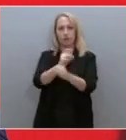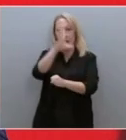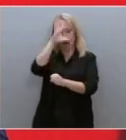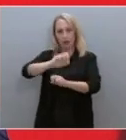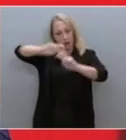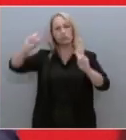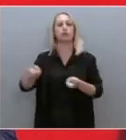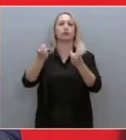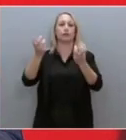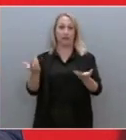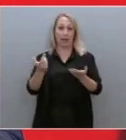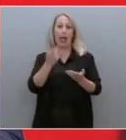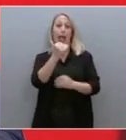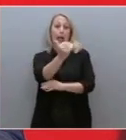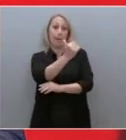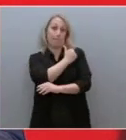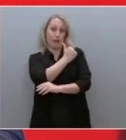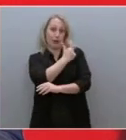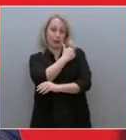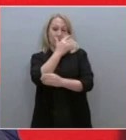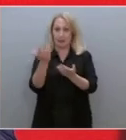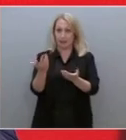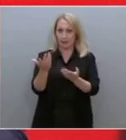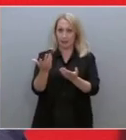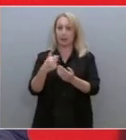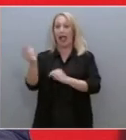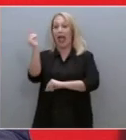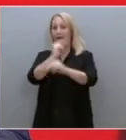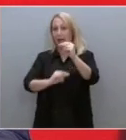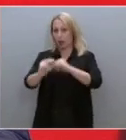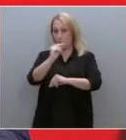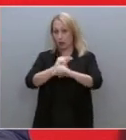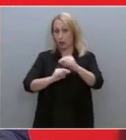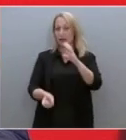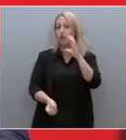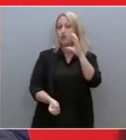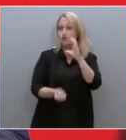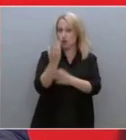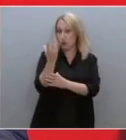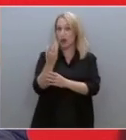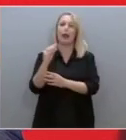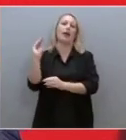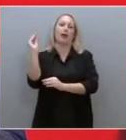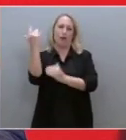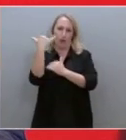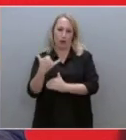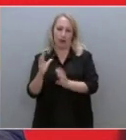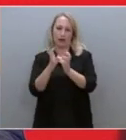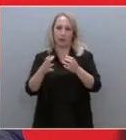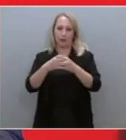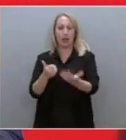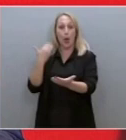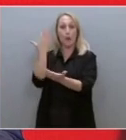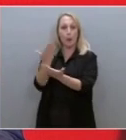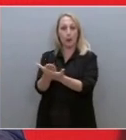ρωτάτε αν θα κάνετε μετά τις εκλογές και με μια νέα κοινοβουλευτική πλειοψηφία πρόταση για προανακριτική επιτροπή, θα